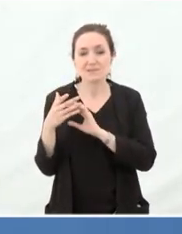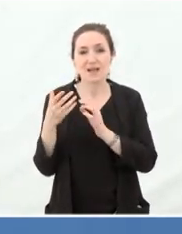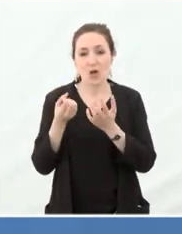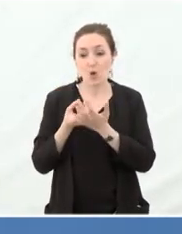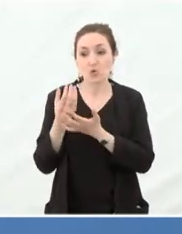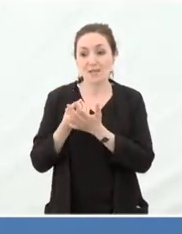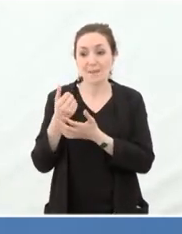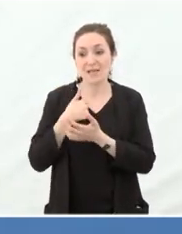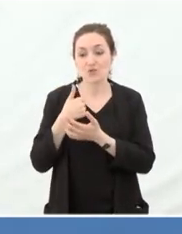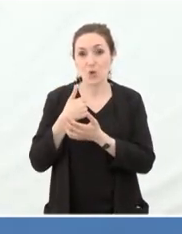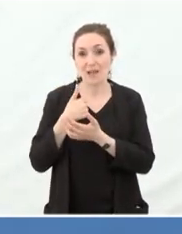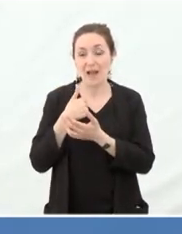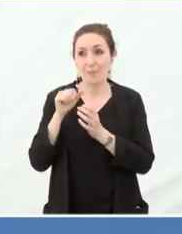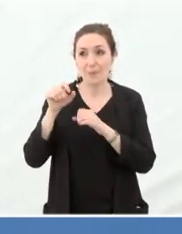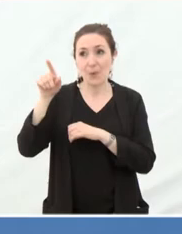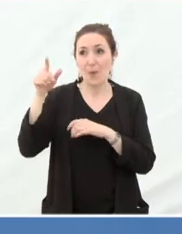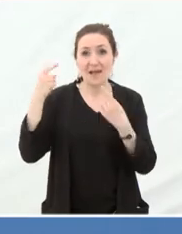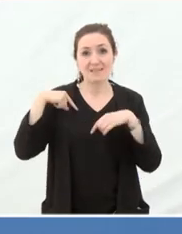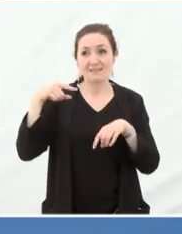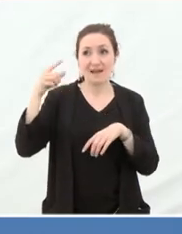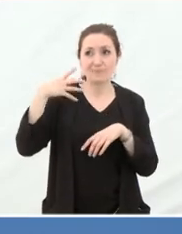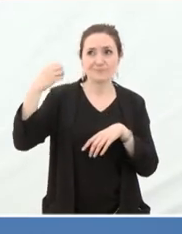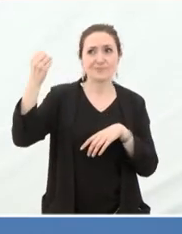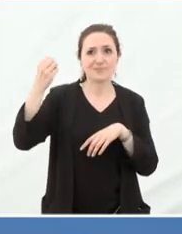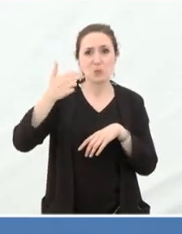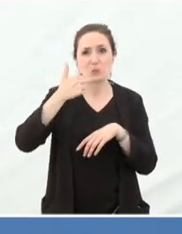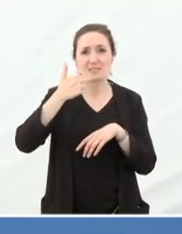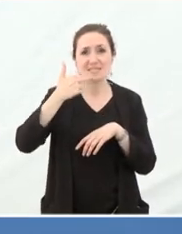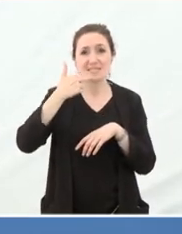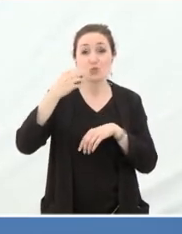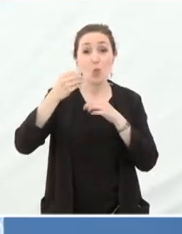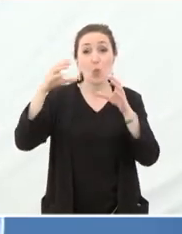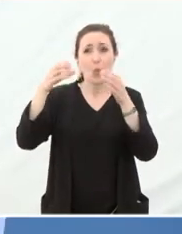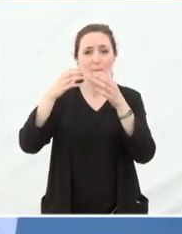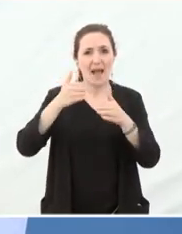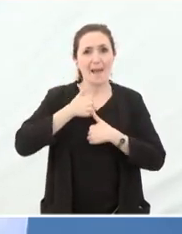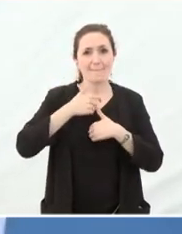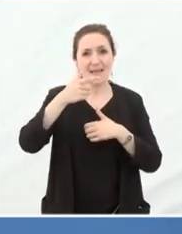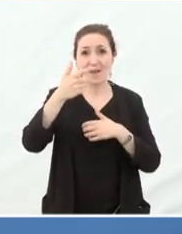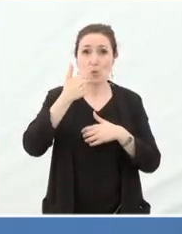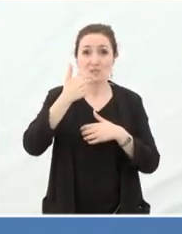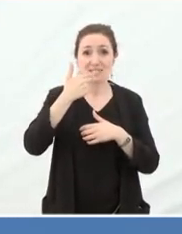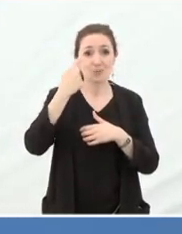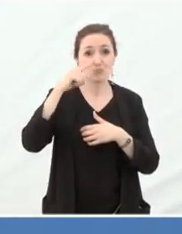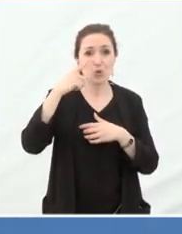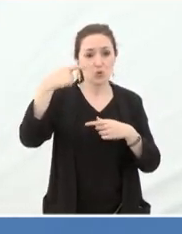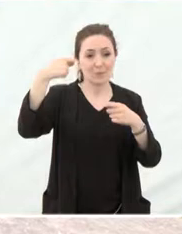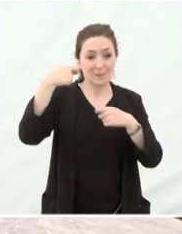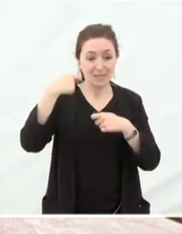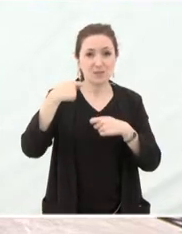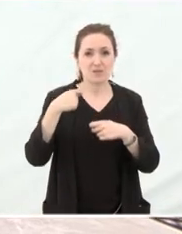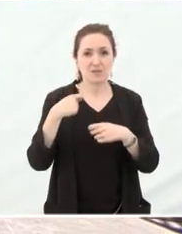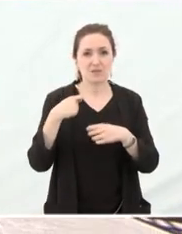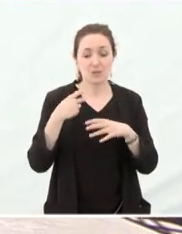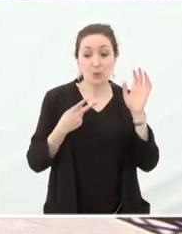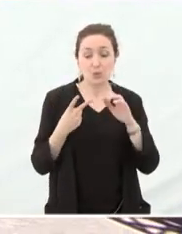personnelles peuvent être utilisées par un État ou par un groupe armé pour mettre sous pression. Je vois de plus en plus des gens nous demander à nous « Pouvez